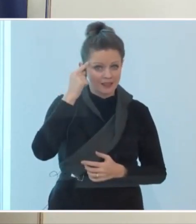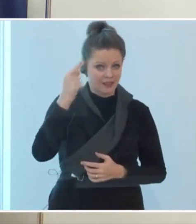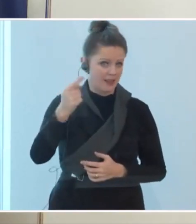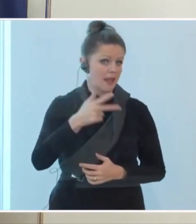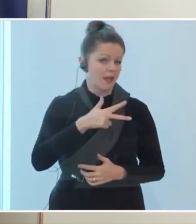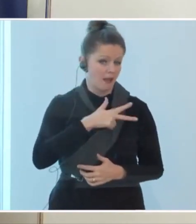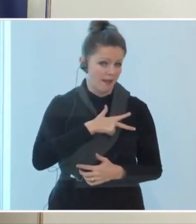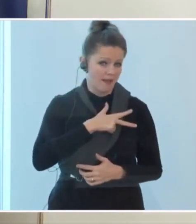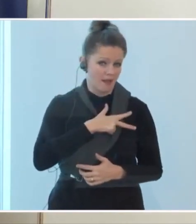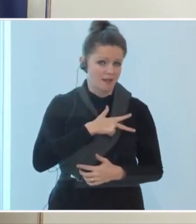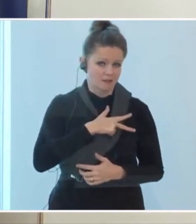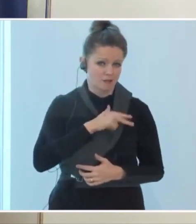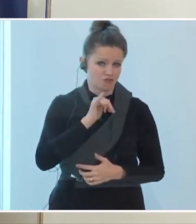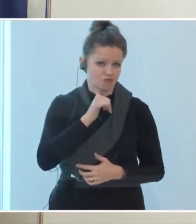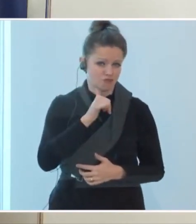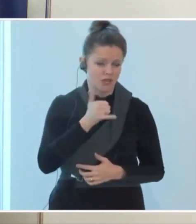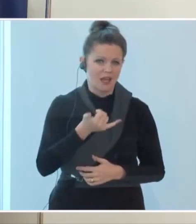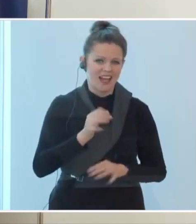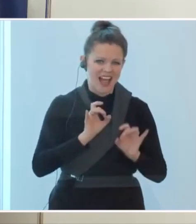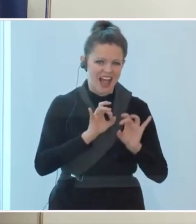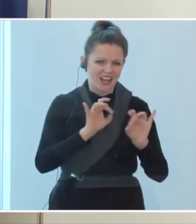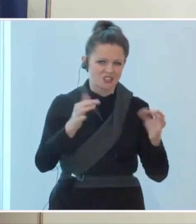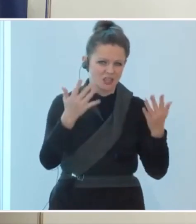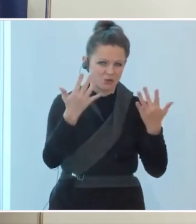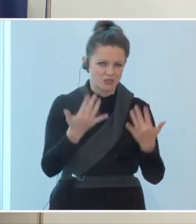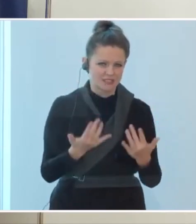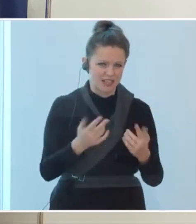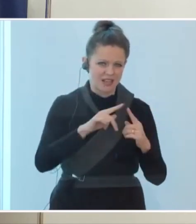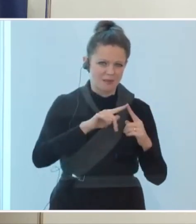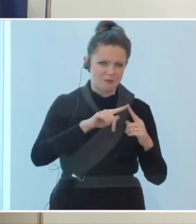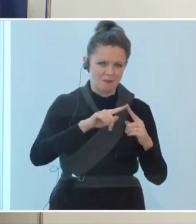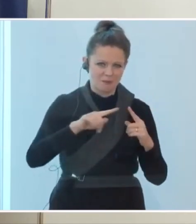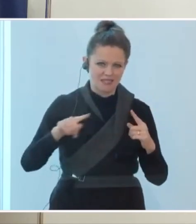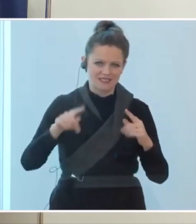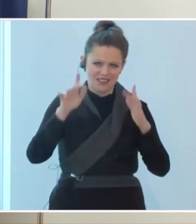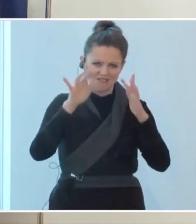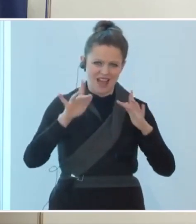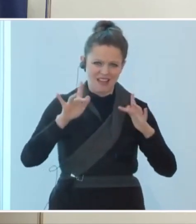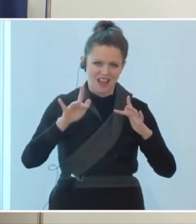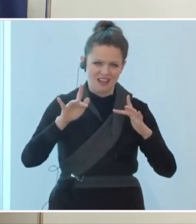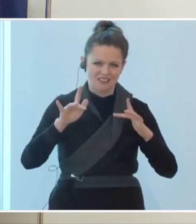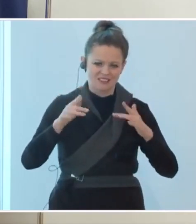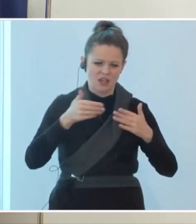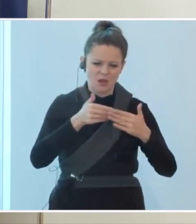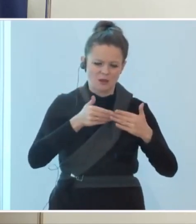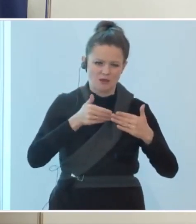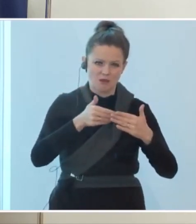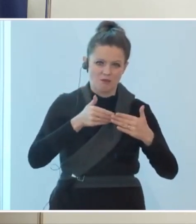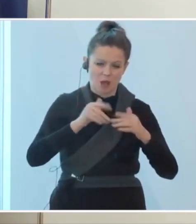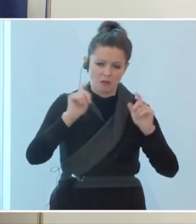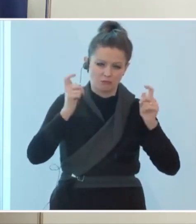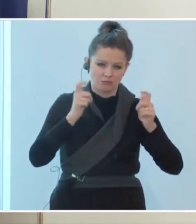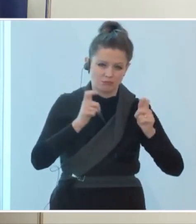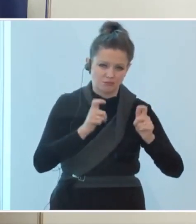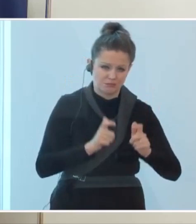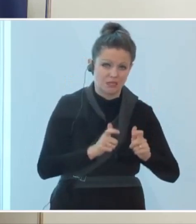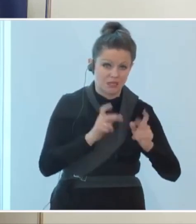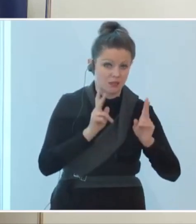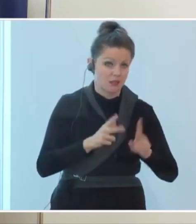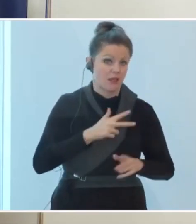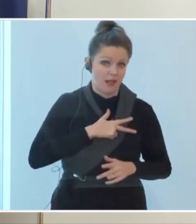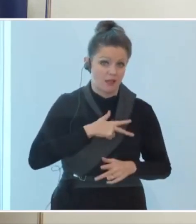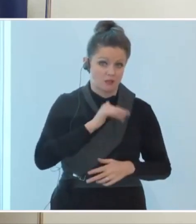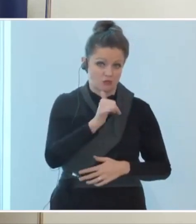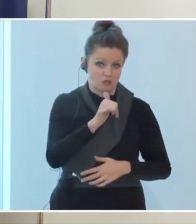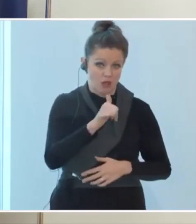dass wir mit den Ansteckungszahlen bis kurz vor Weihnachten auf ein relativ niedriges Niveau kommen. Es ist absolut realistisch,